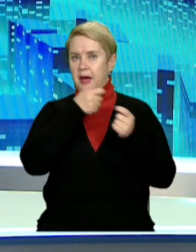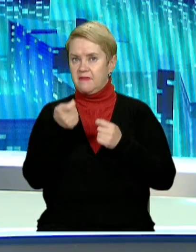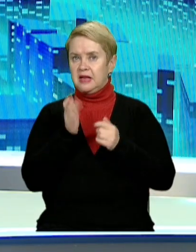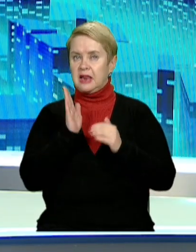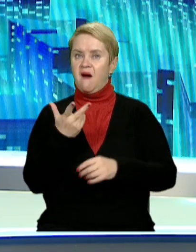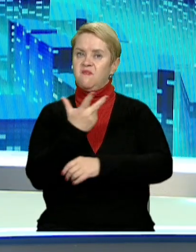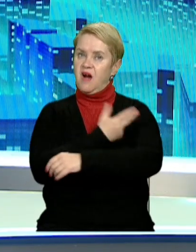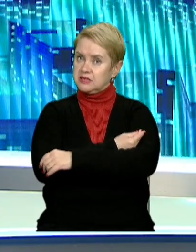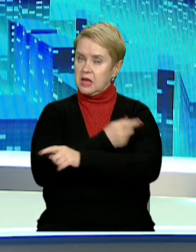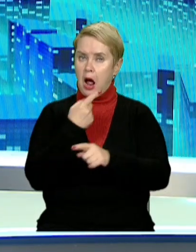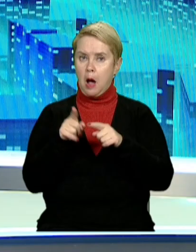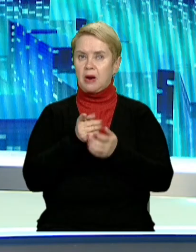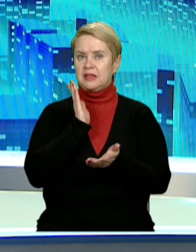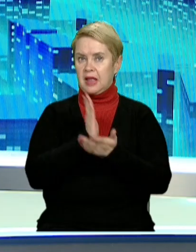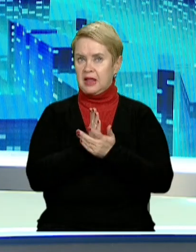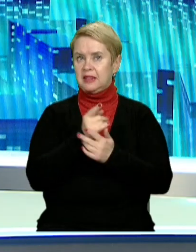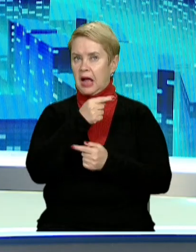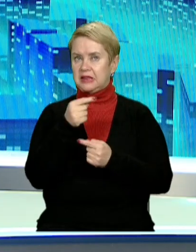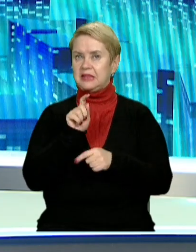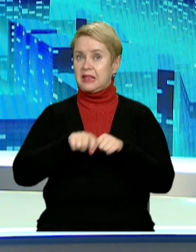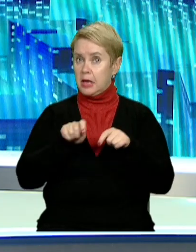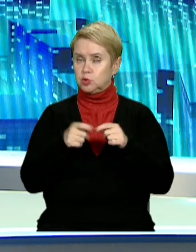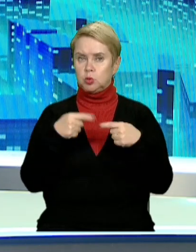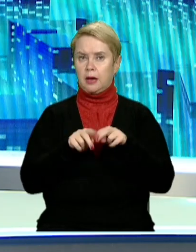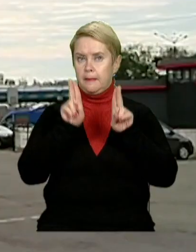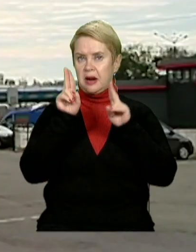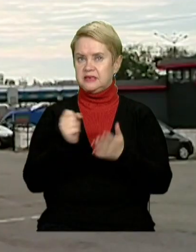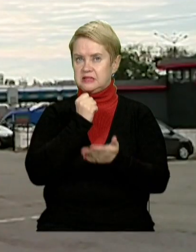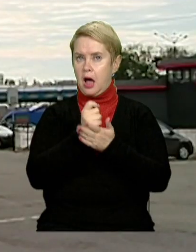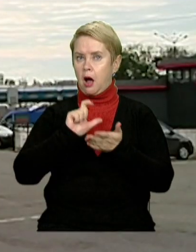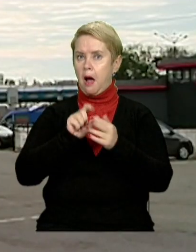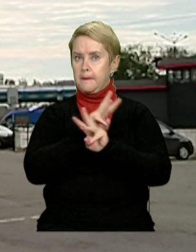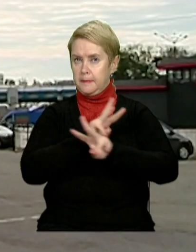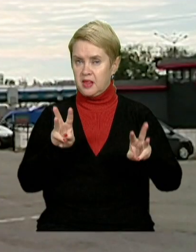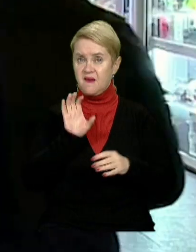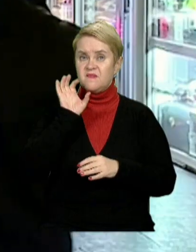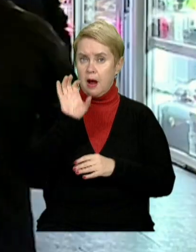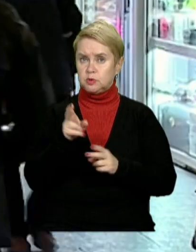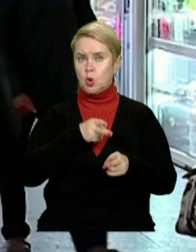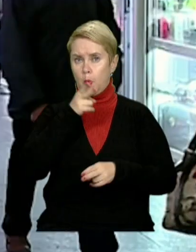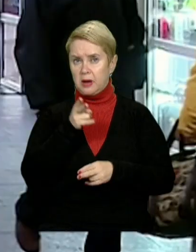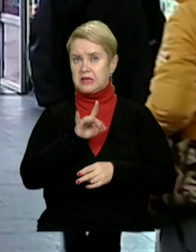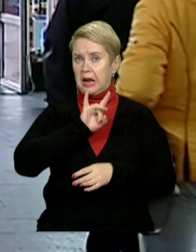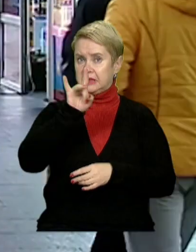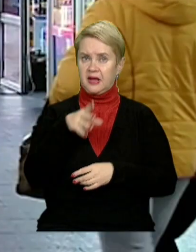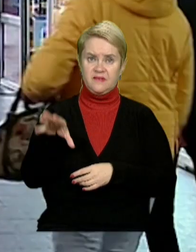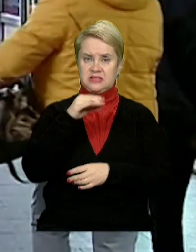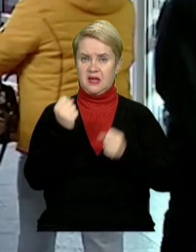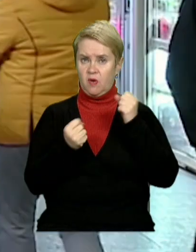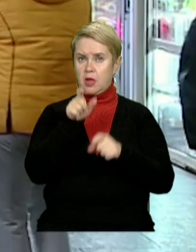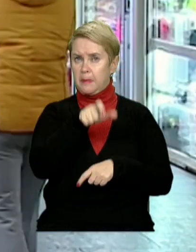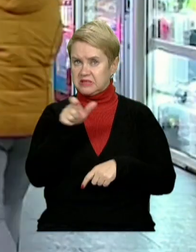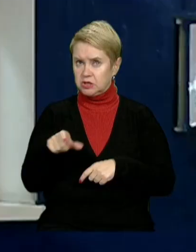лише для вакцинованих або при наявності негативного тесту. Такі правила затвертив Кабмін. В автобусах, поїздах та літаках усі водії,